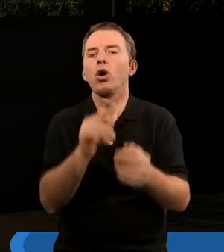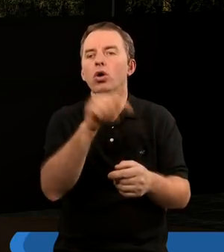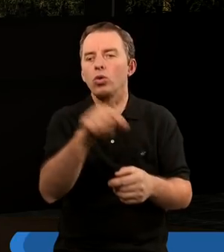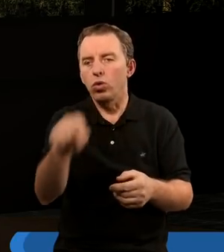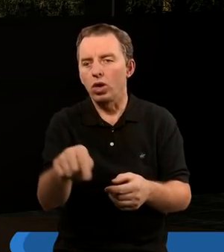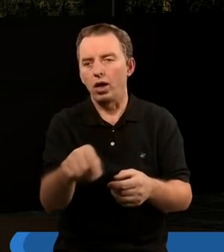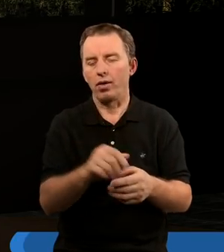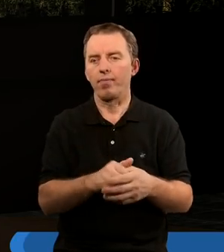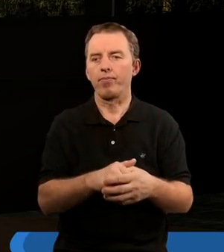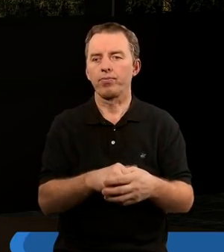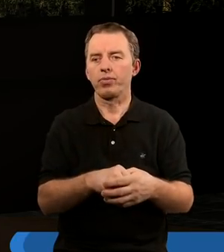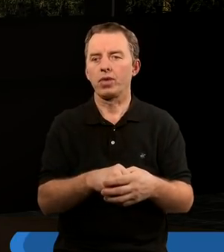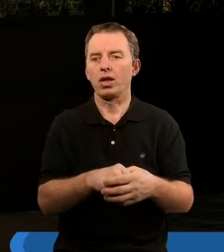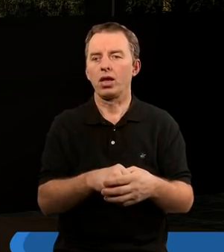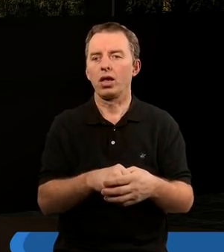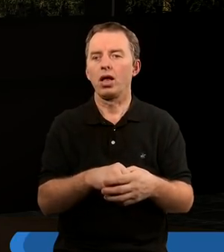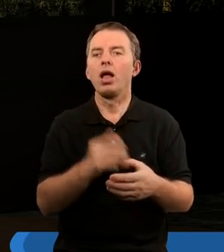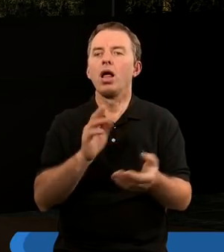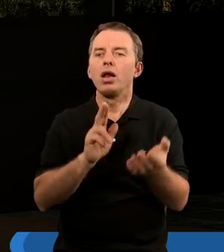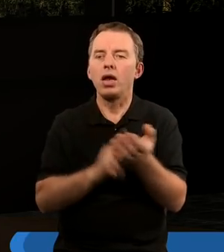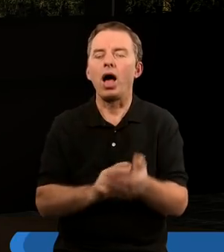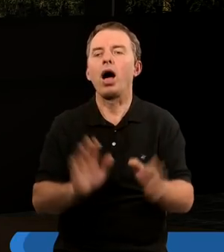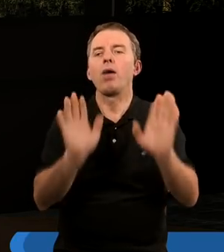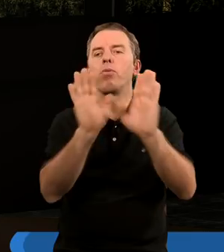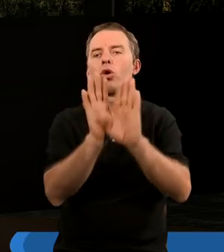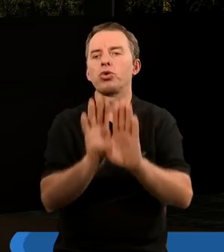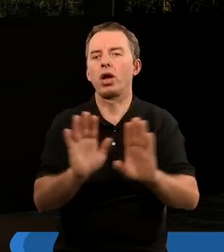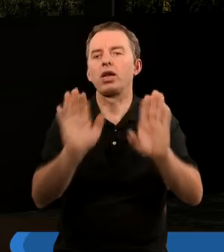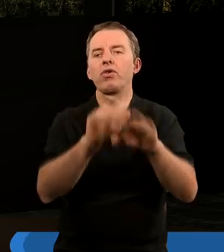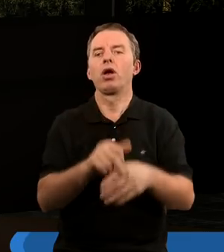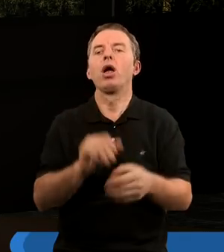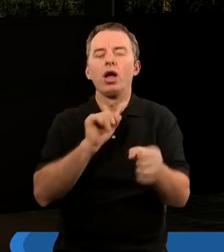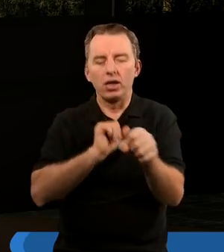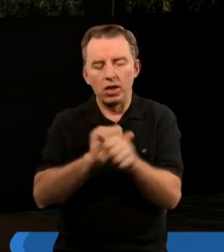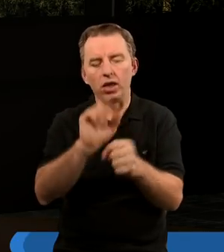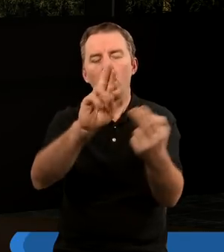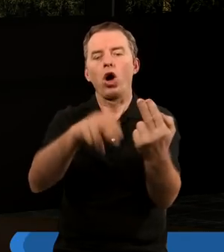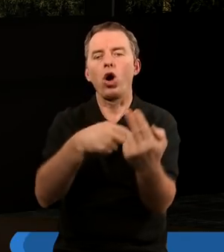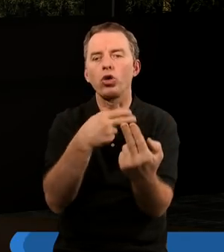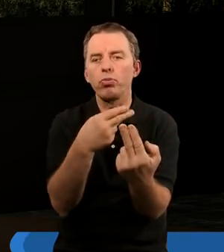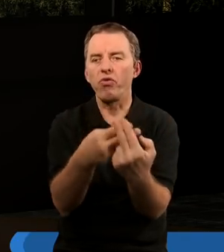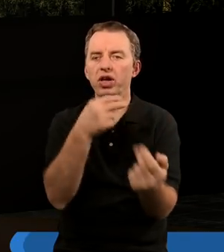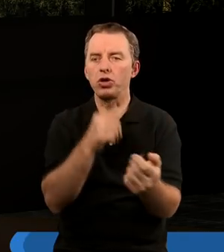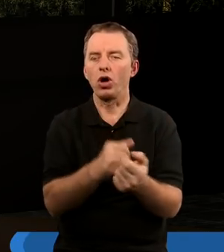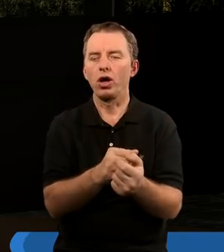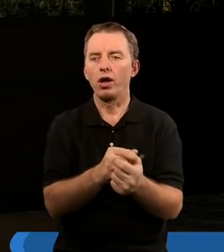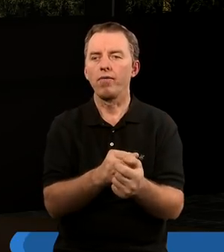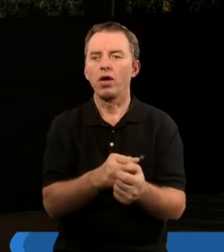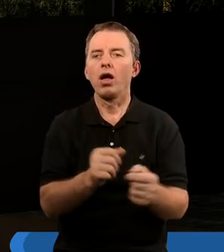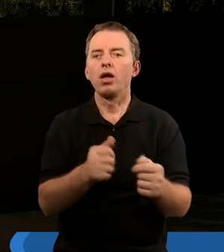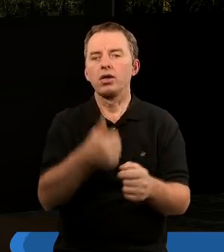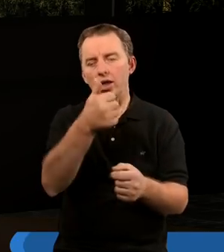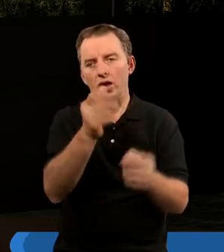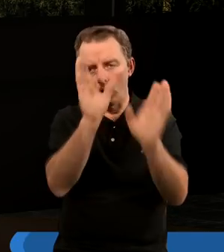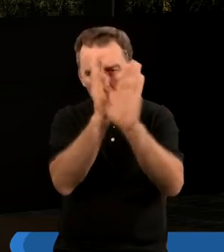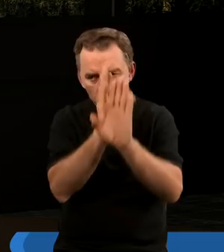zaistniało. Więc nabożeństwo jest odpowiedzią wdzięcznego